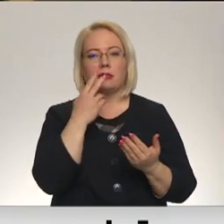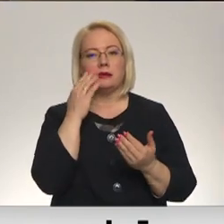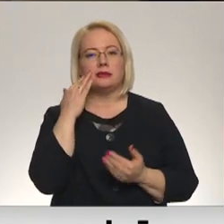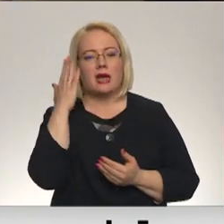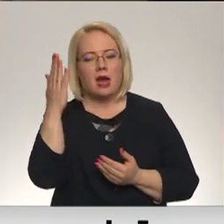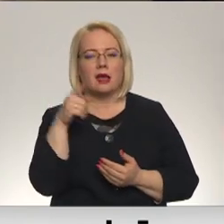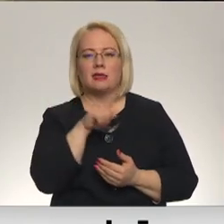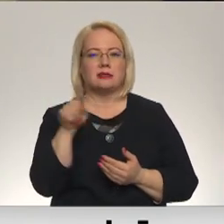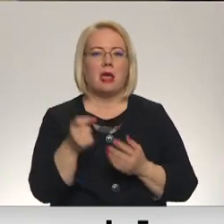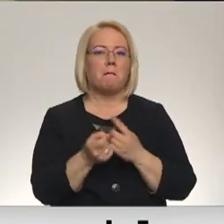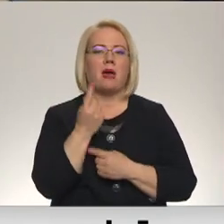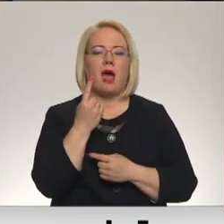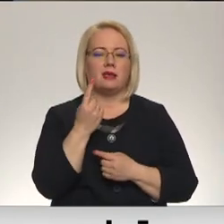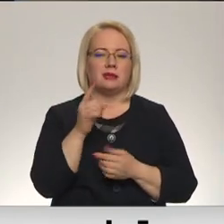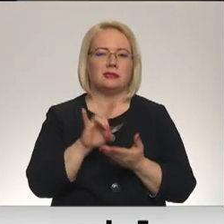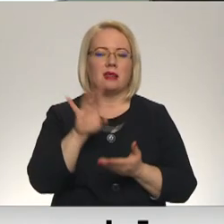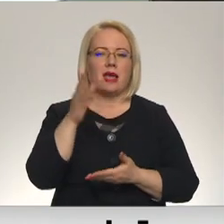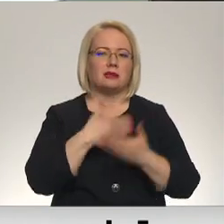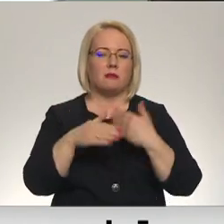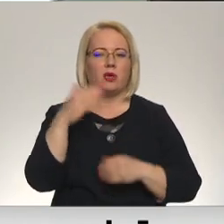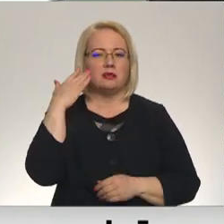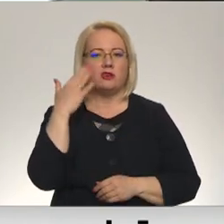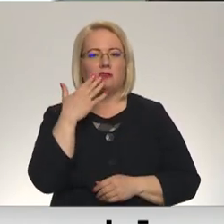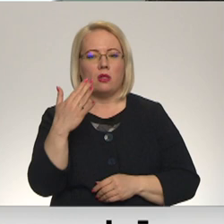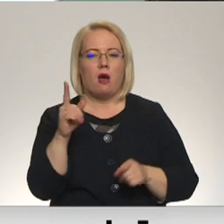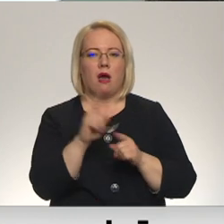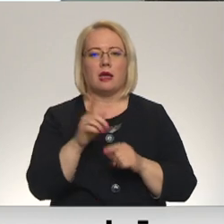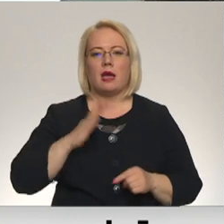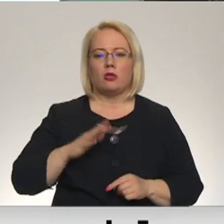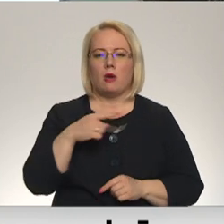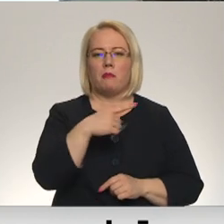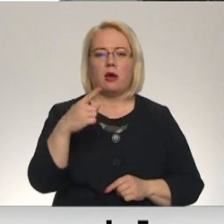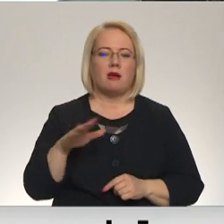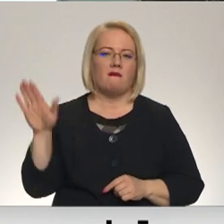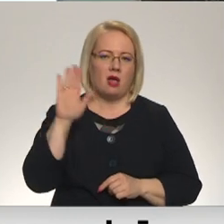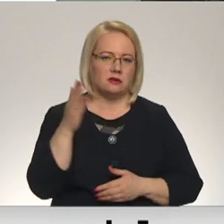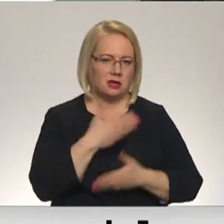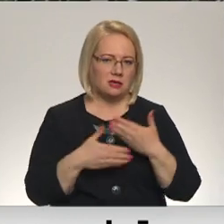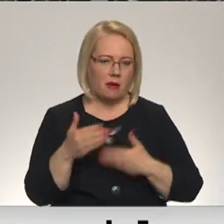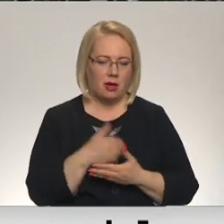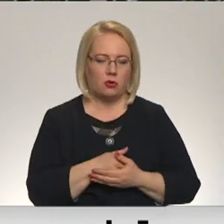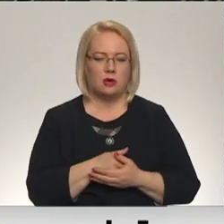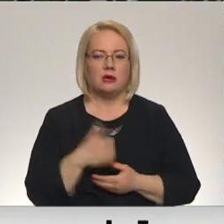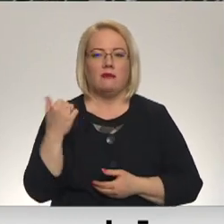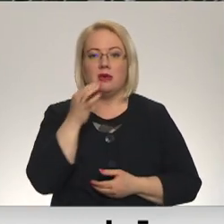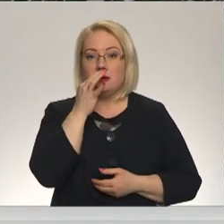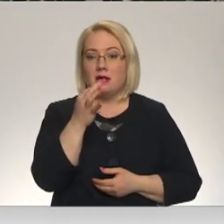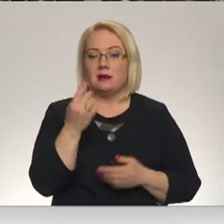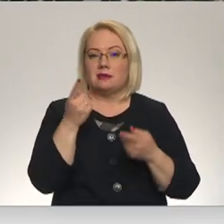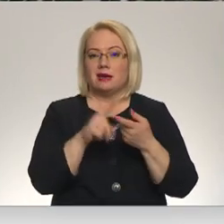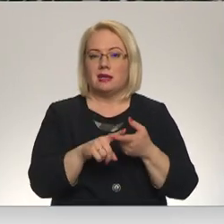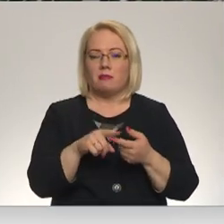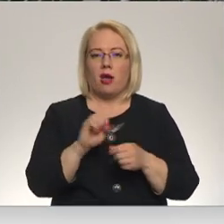notikušajos centralizētajos eksāmenos svešvalodās, gan arī gaidāmajos pārējos valsts pārbaudījumos. Taistībā ar Covid, protams, tas